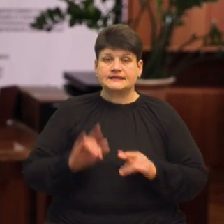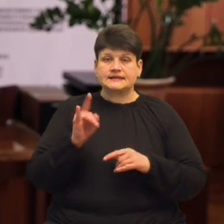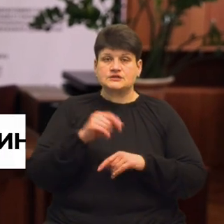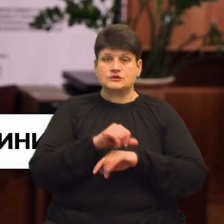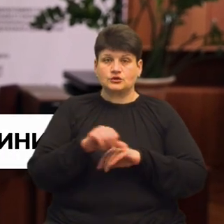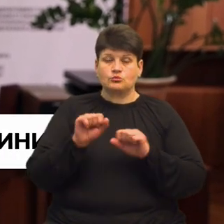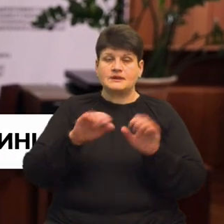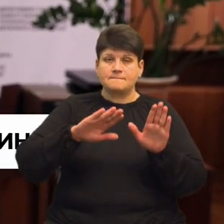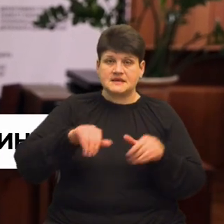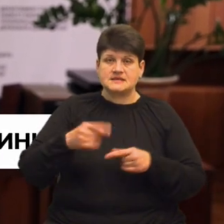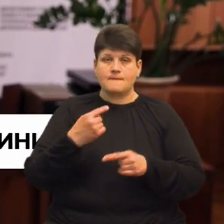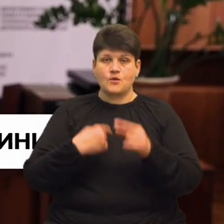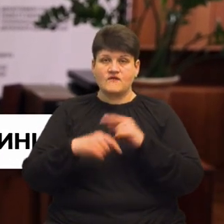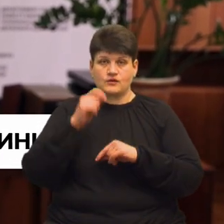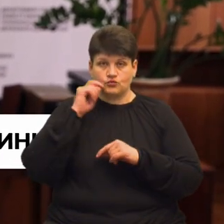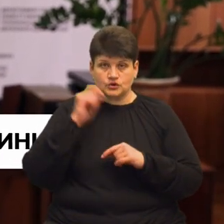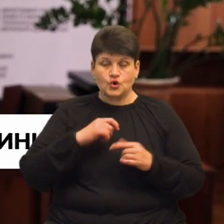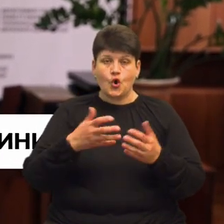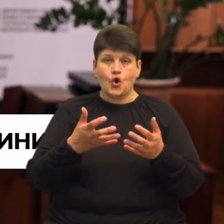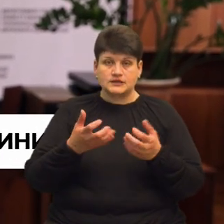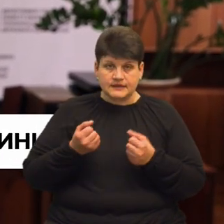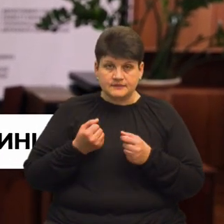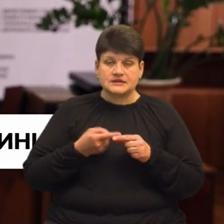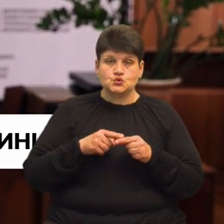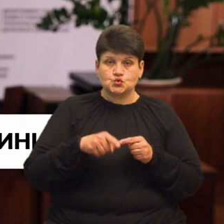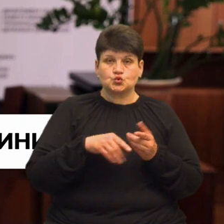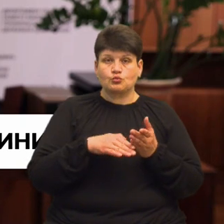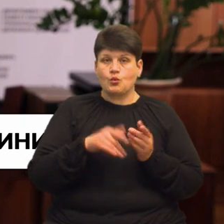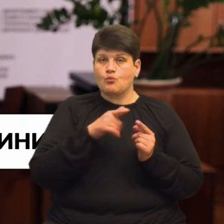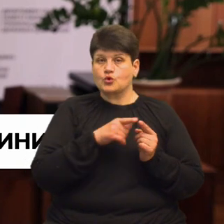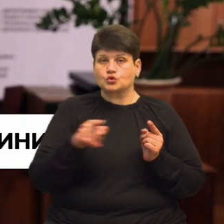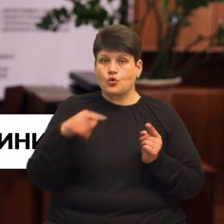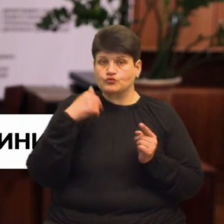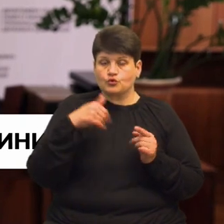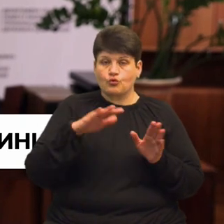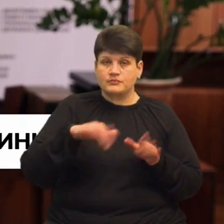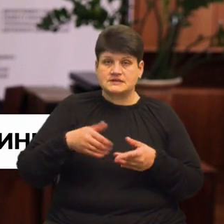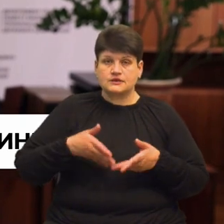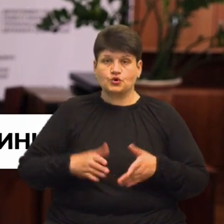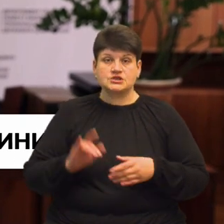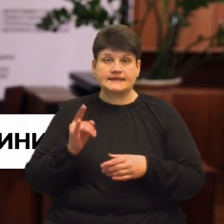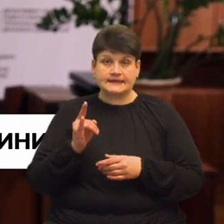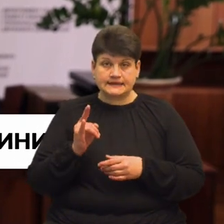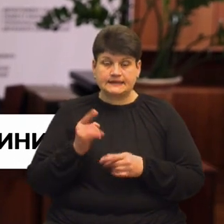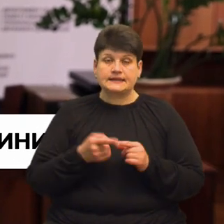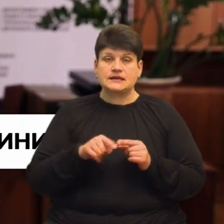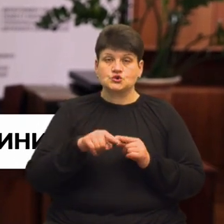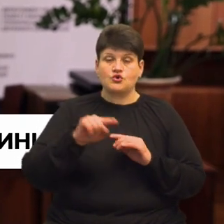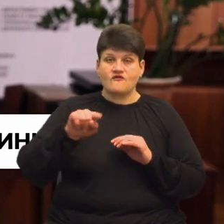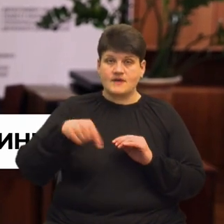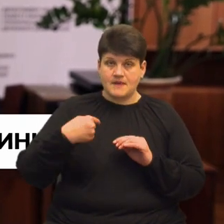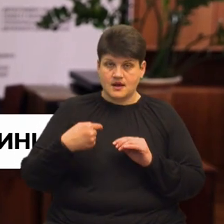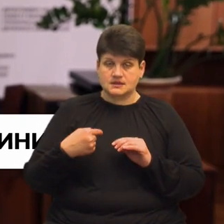лише після повернення в Україну отримати вказану допомогу упродовж року після народження дитини. Адже для цього вимагалася